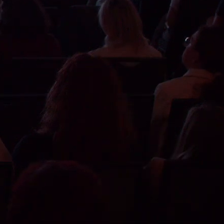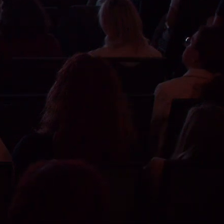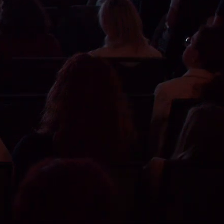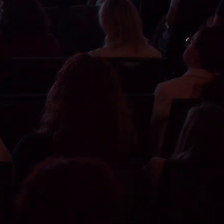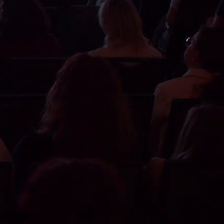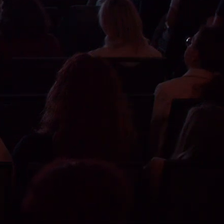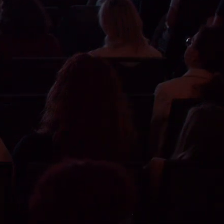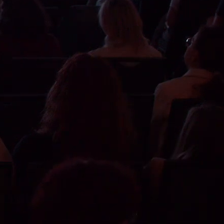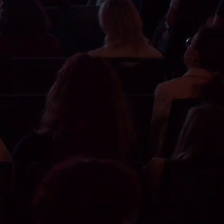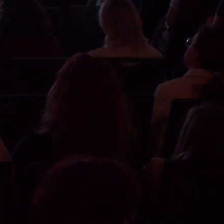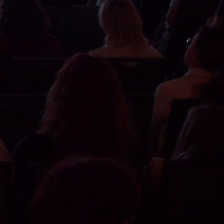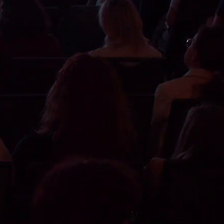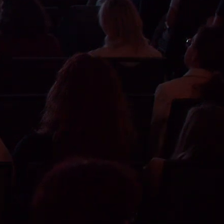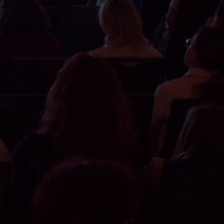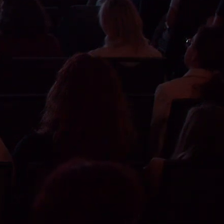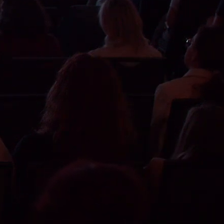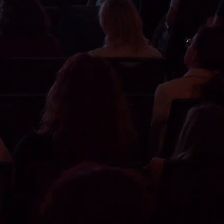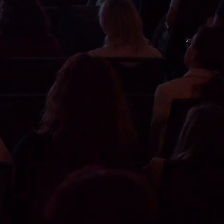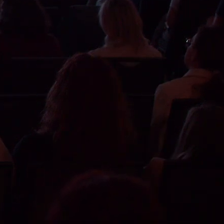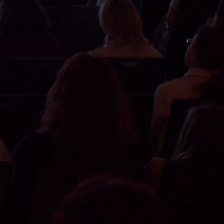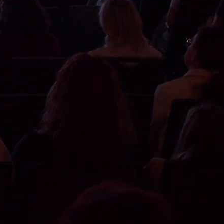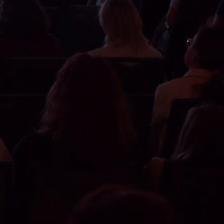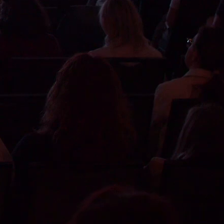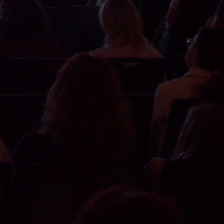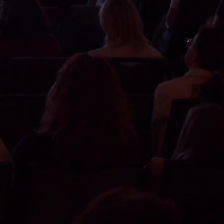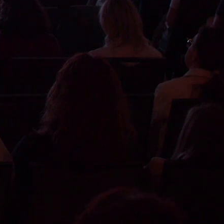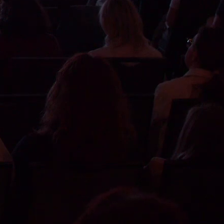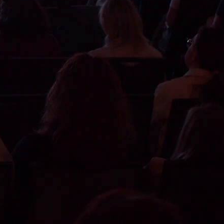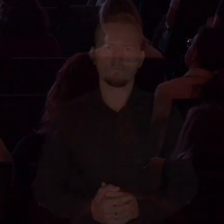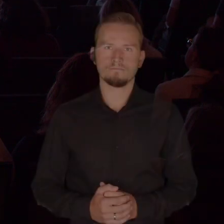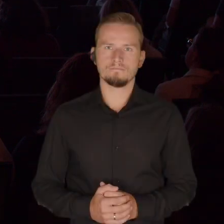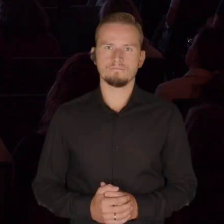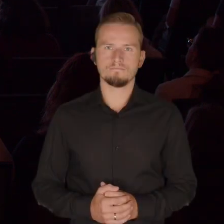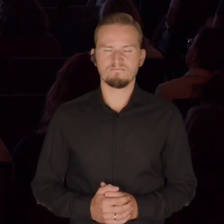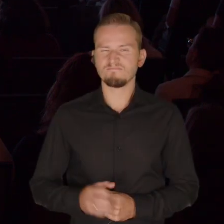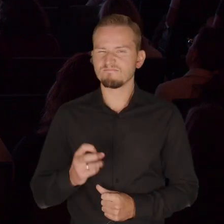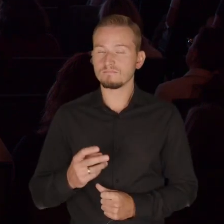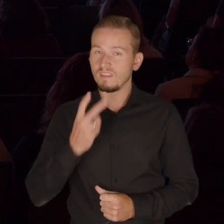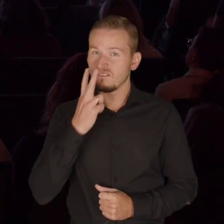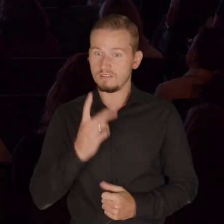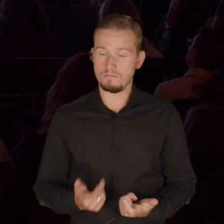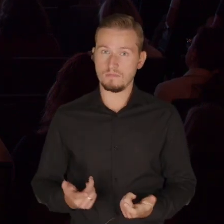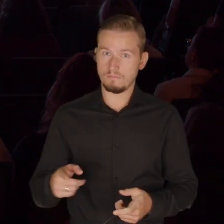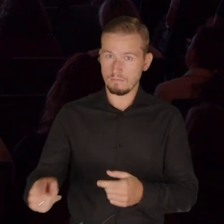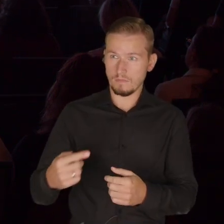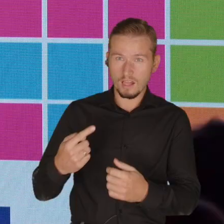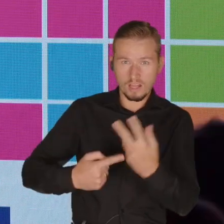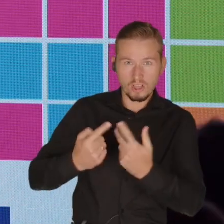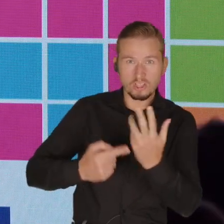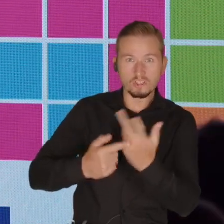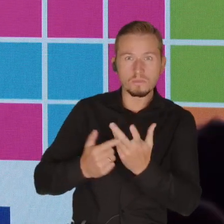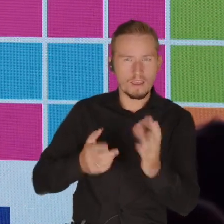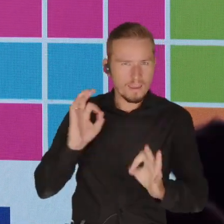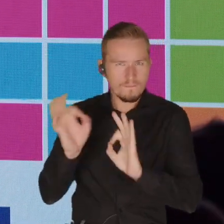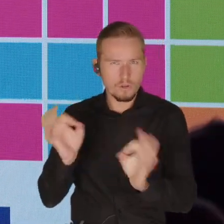patrzymy na te dane, to widzimy tylko te dane dotyczące, kto się